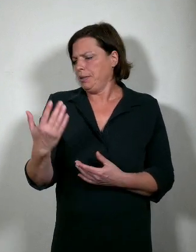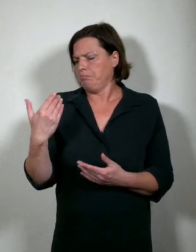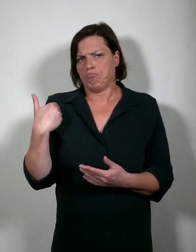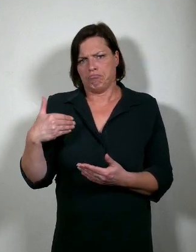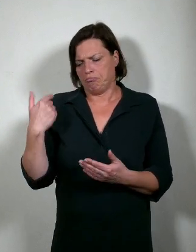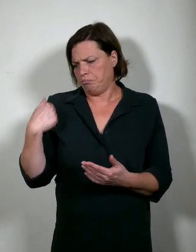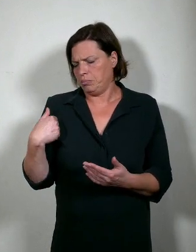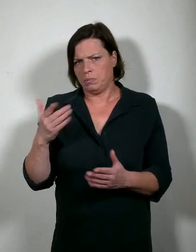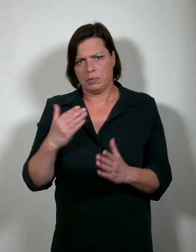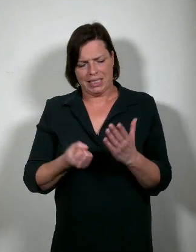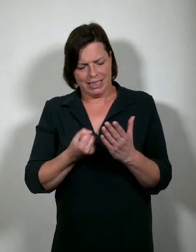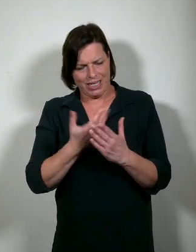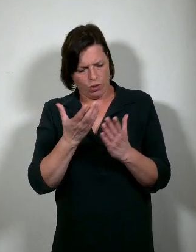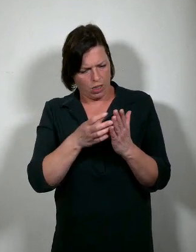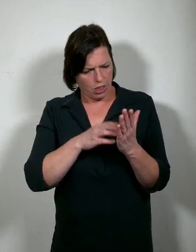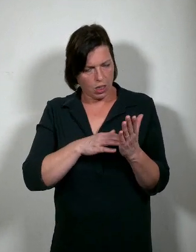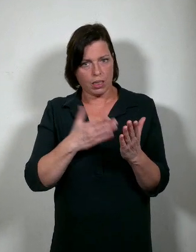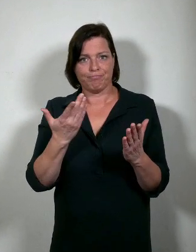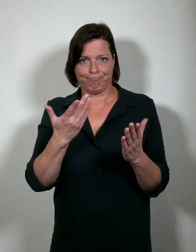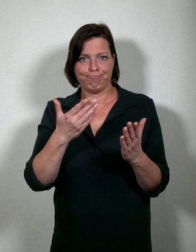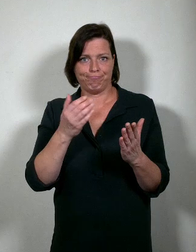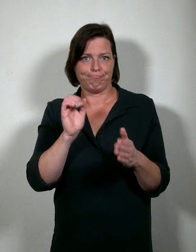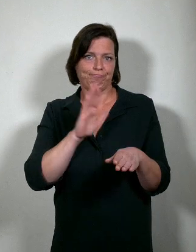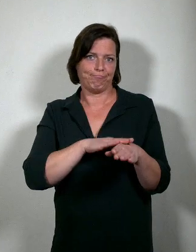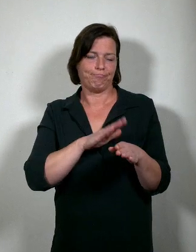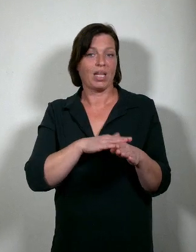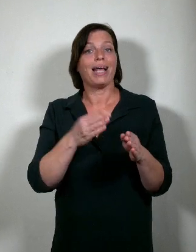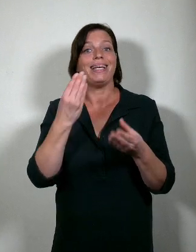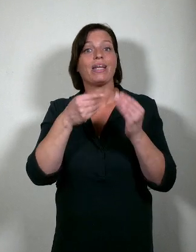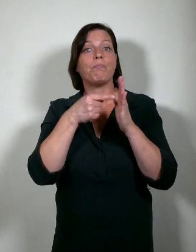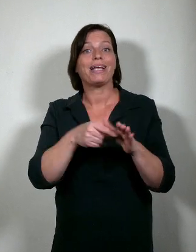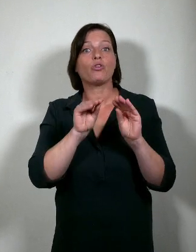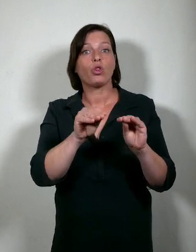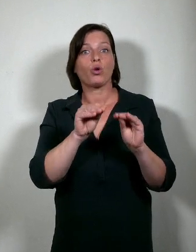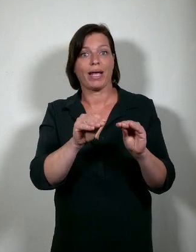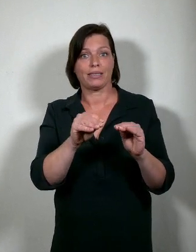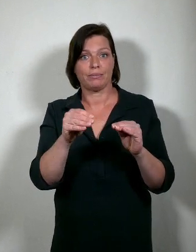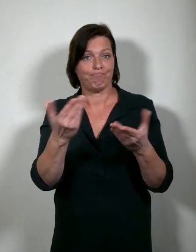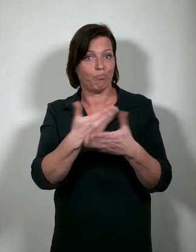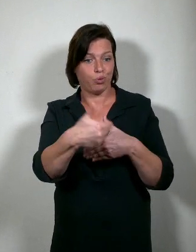gelezen over lege brooddozen in het leerplichtonderwijs. Dit is onaanvaardbaar.